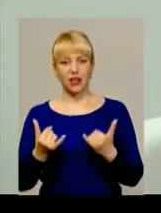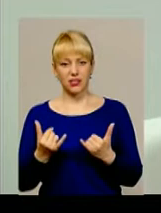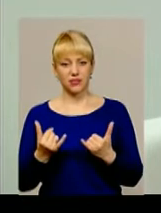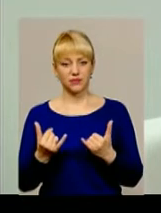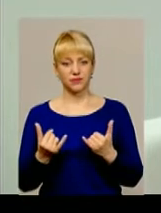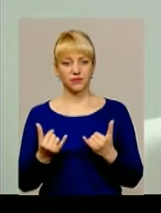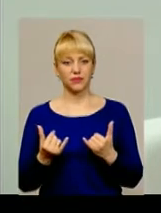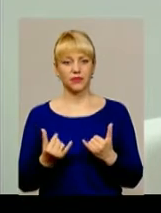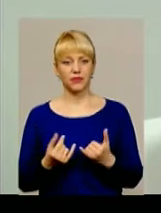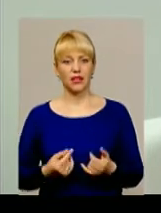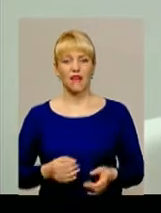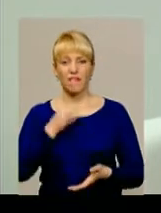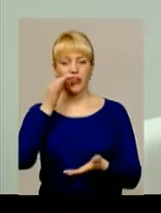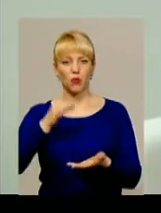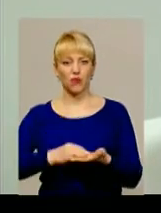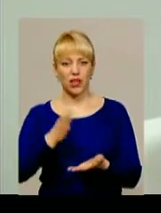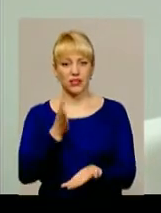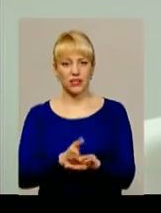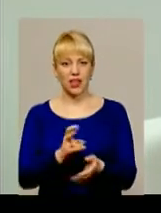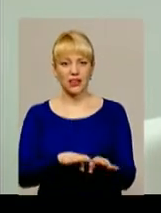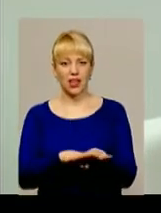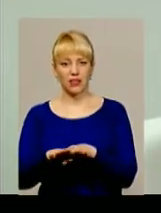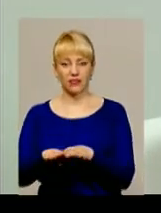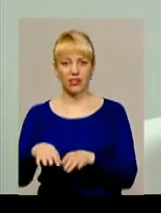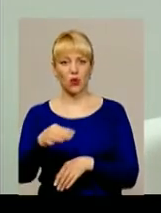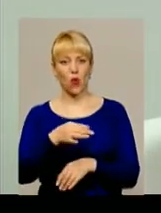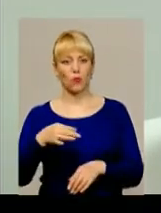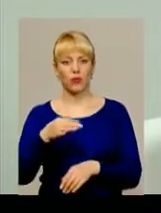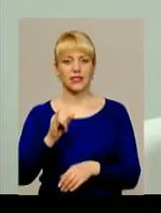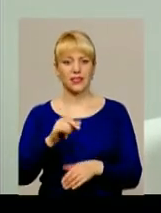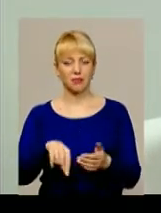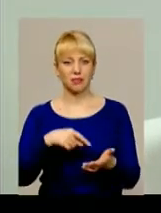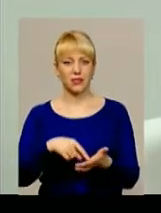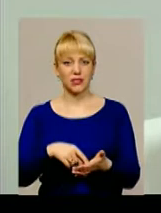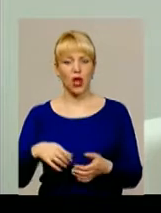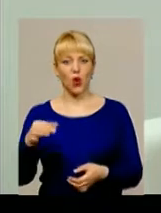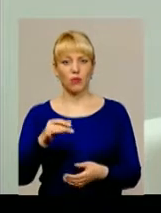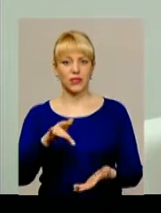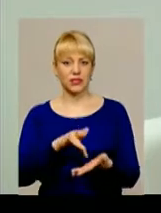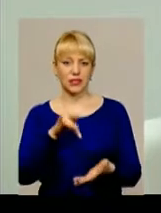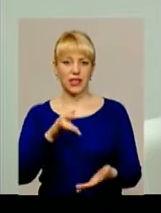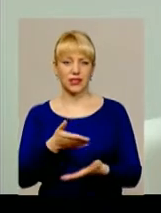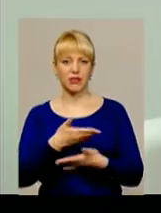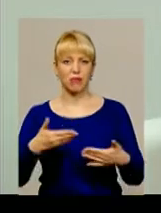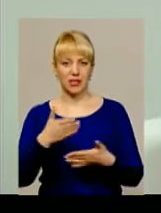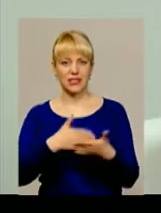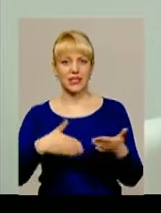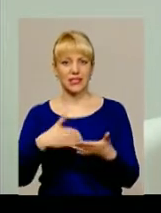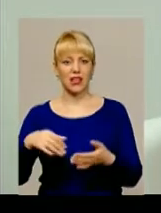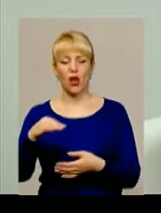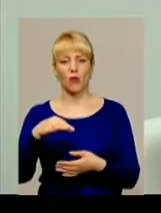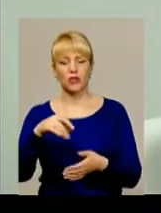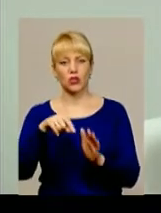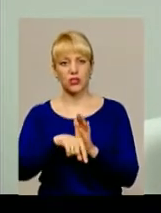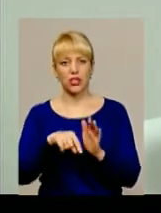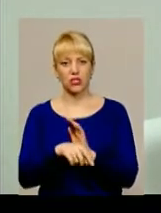Зараз відповідальність є на рівнях області і міст обласних центрів. Ми зняли зміст обласного значення,